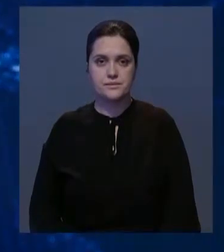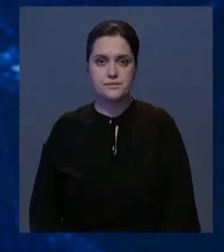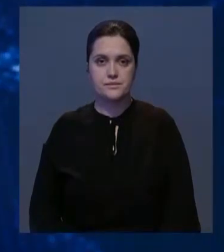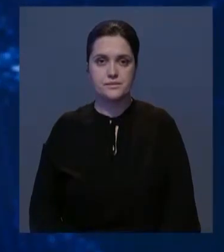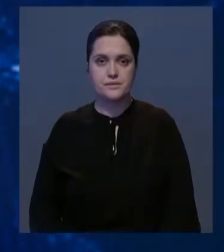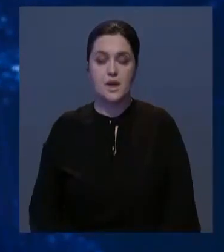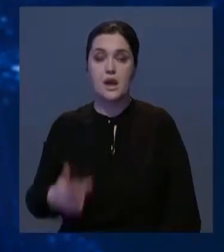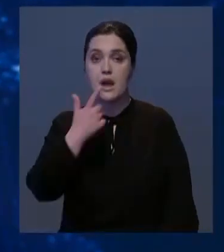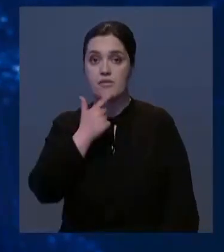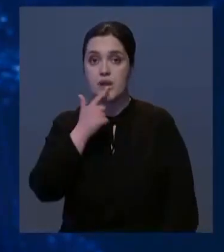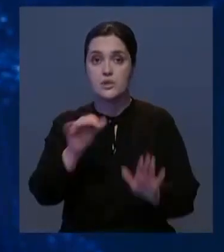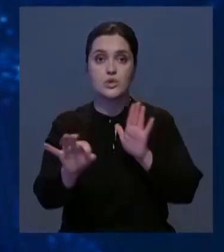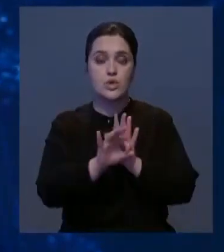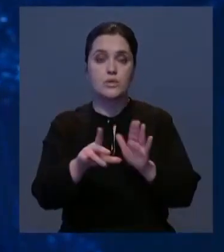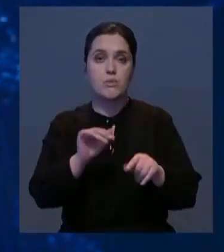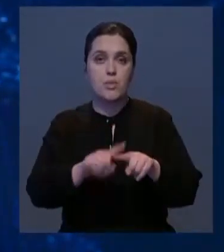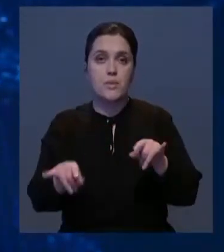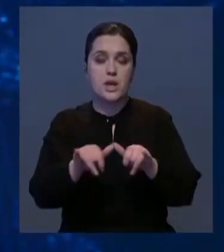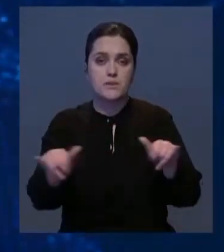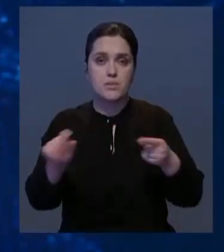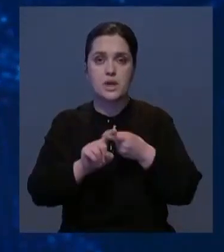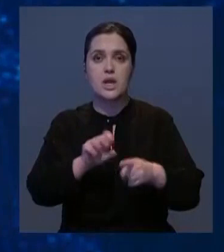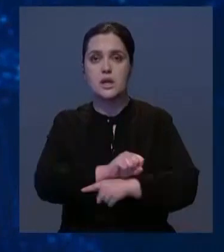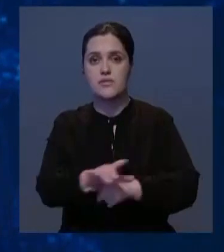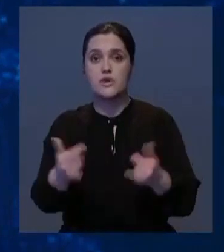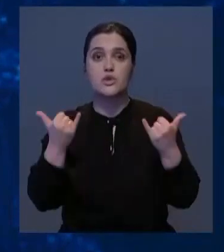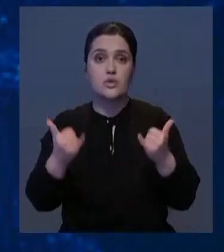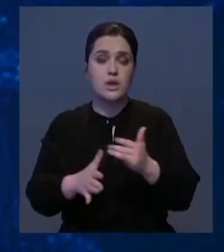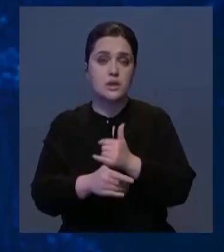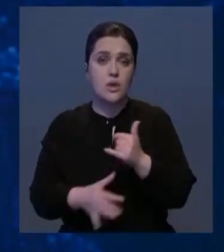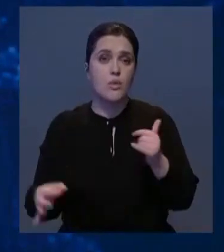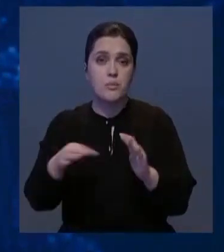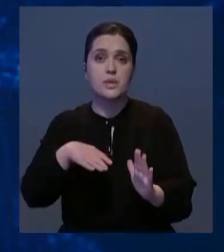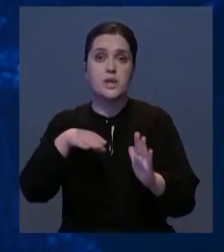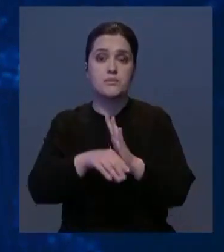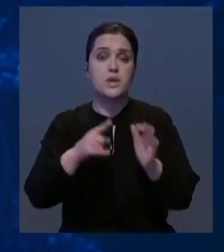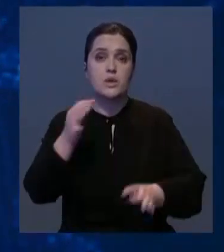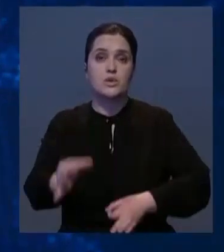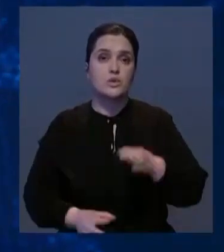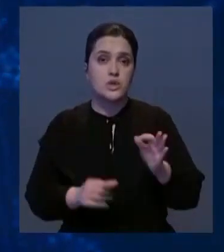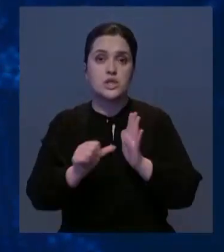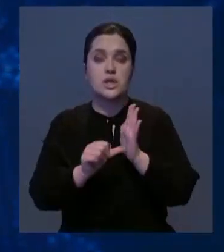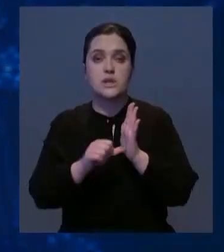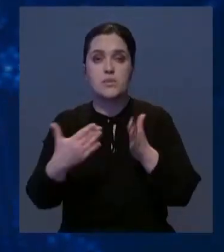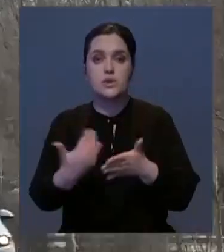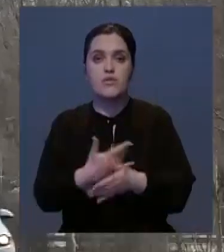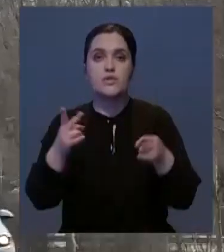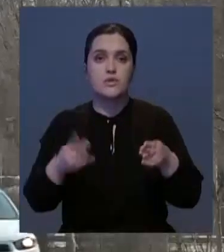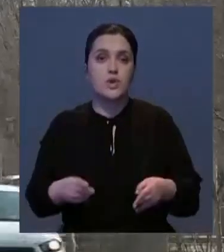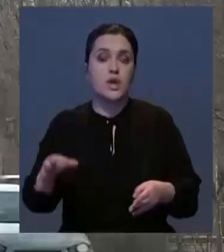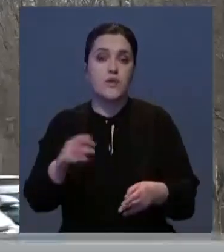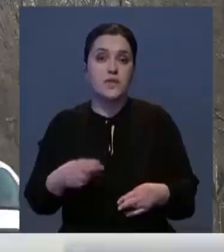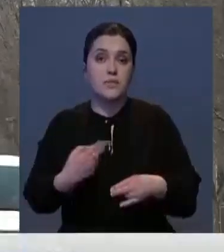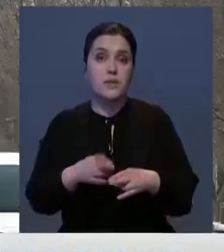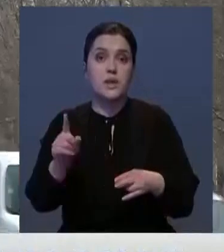В красную зону по темпам распространения коронавируса сегодня перешла Тараусская область. За сутки там выявили 65 новых случаев